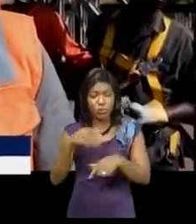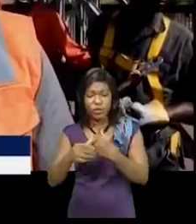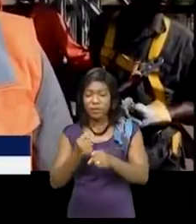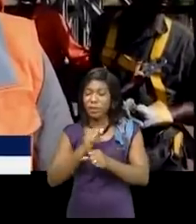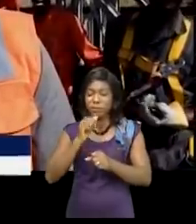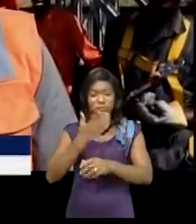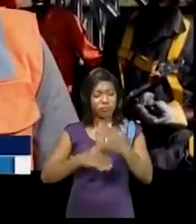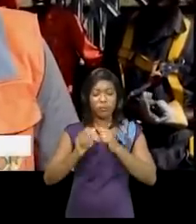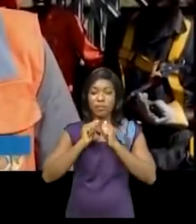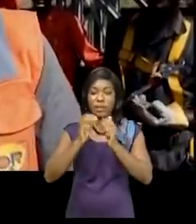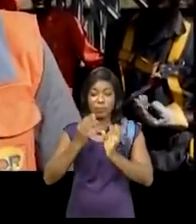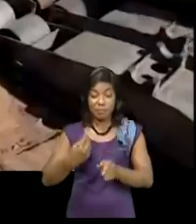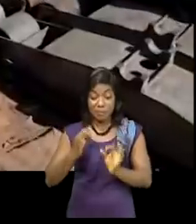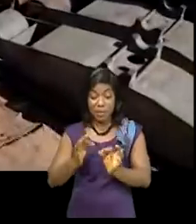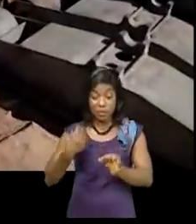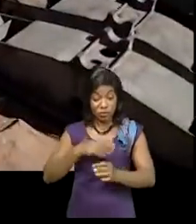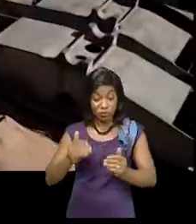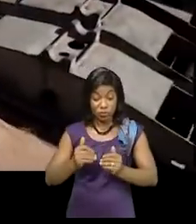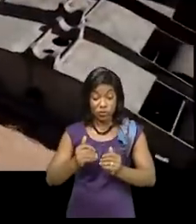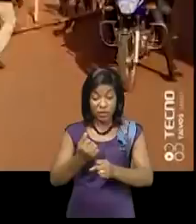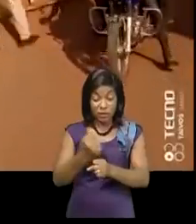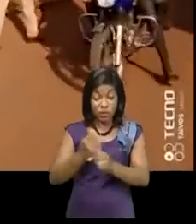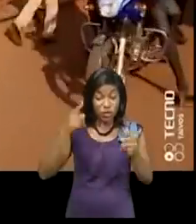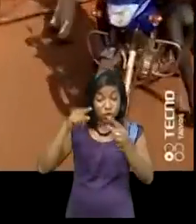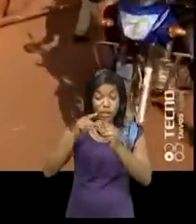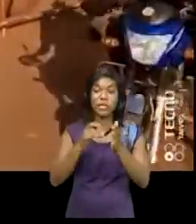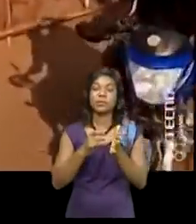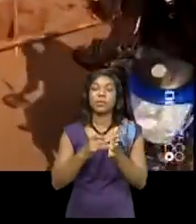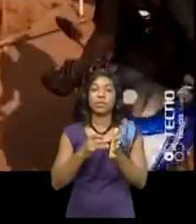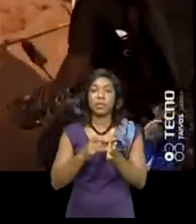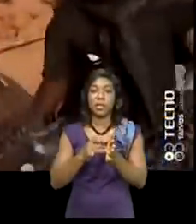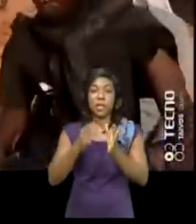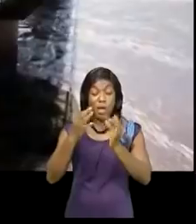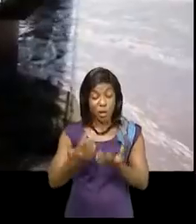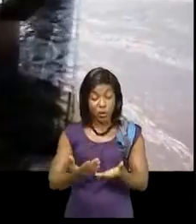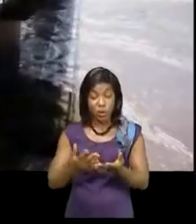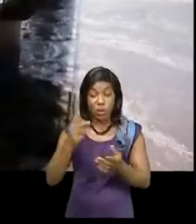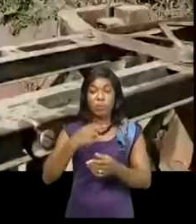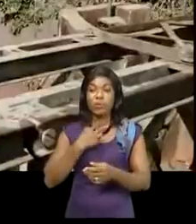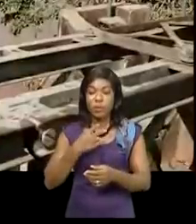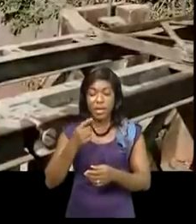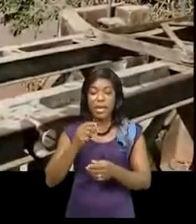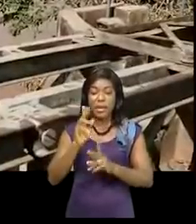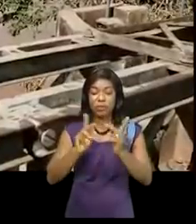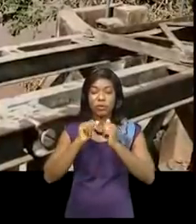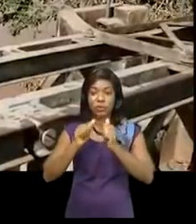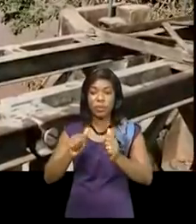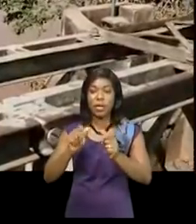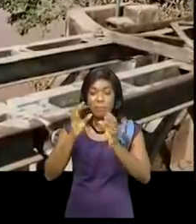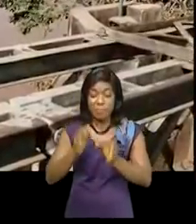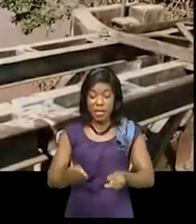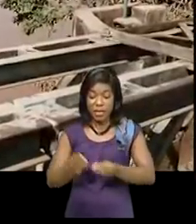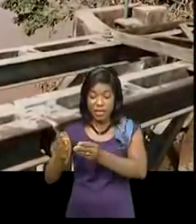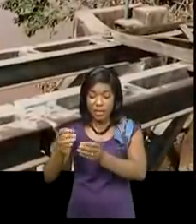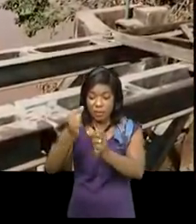croise pas les bras. Même les dimanches, on ne se repose pas, on travaille. Pour ne pas pénaliser la population, l'Office de route avait mis en place